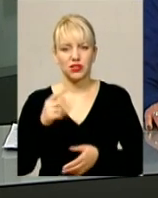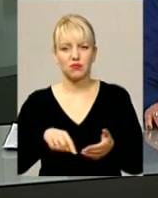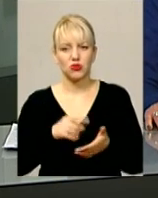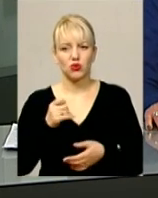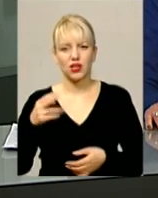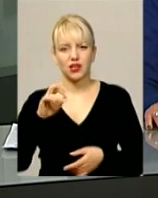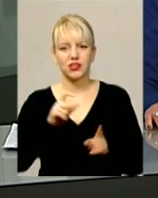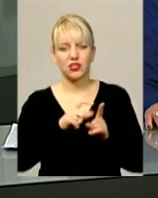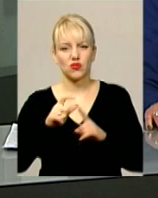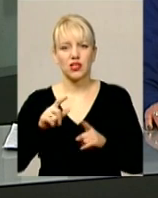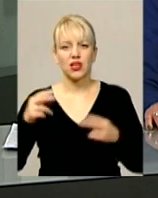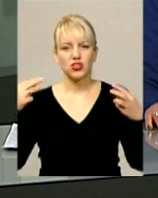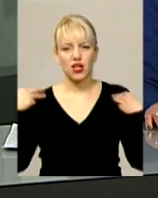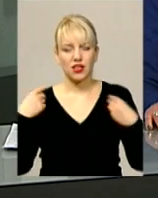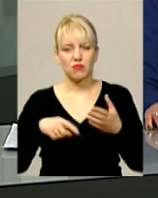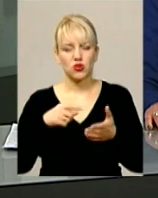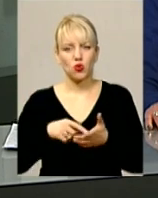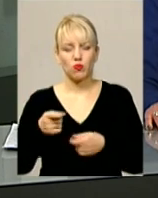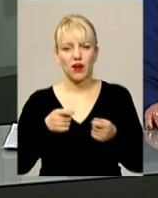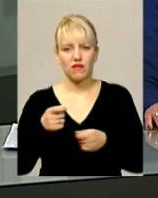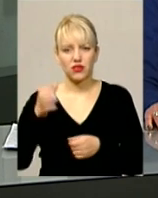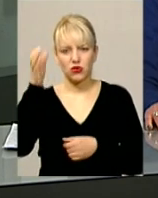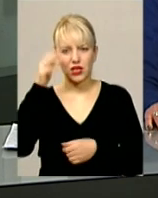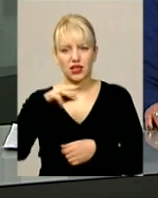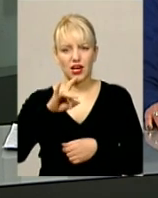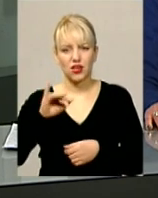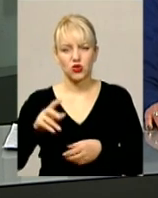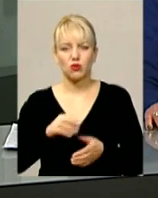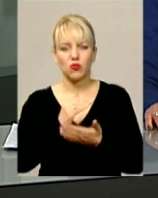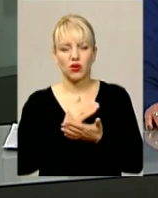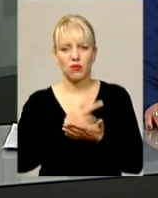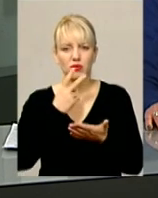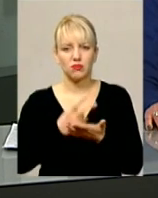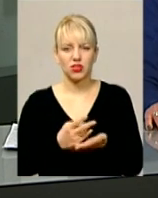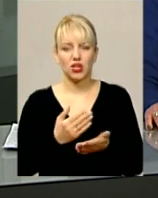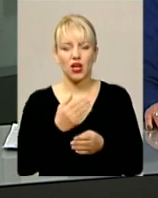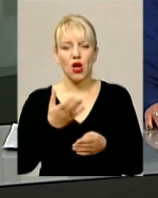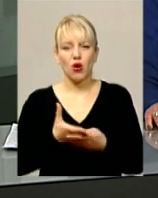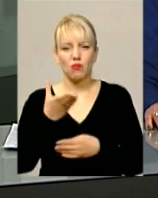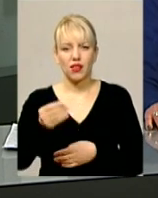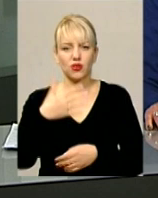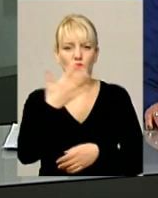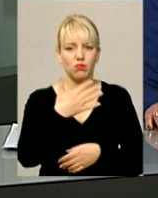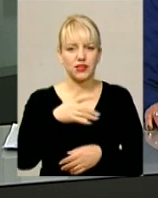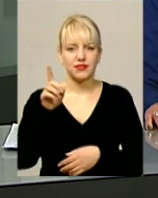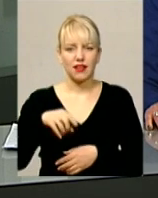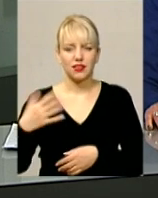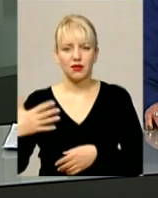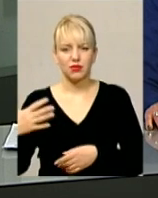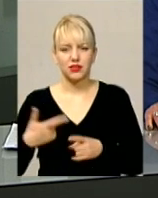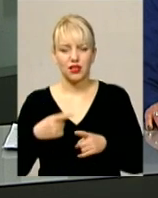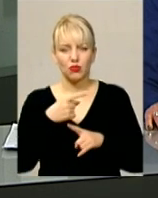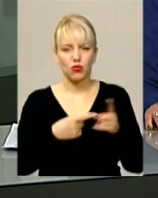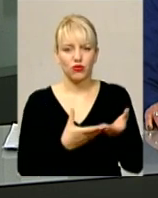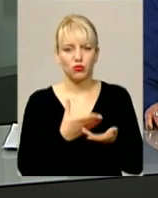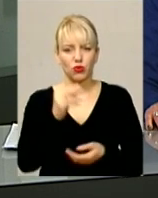За словами начальника міського управління освіти Людмили Тихончук, програма передбачає оплату 50 на 50. Половину сплачує учень,